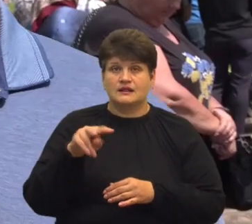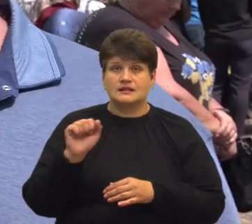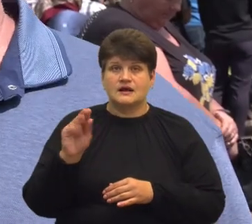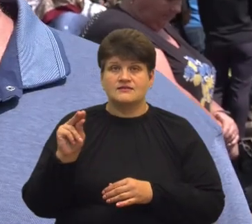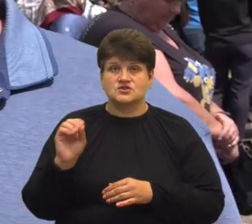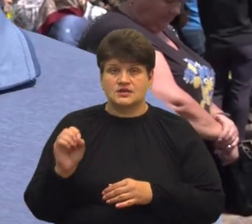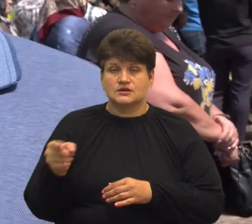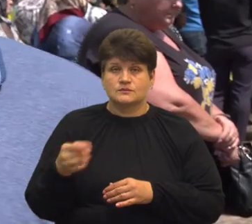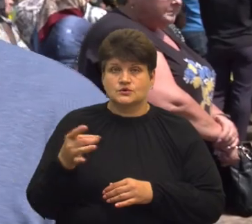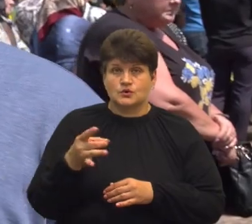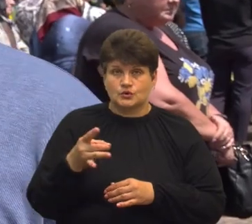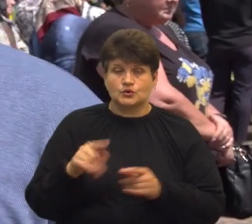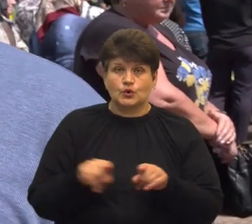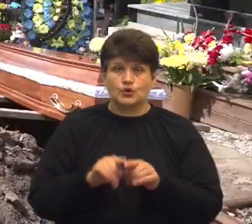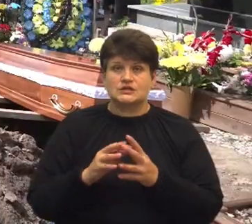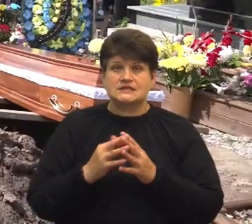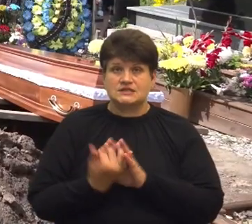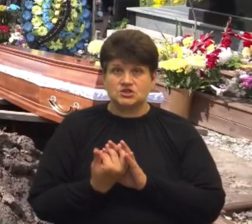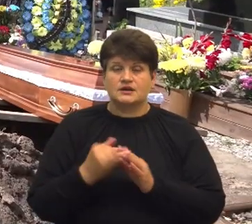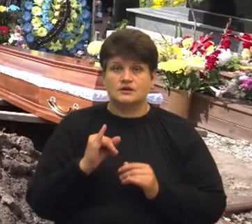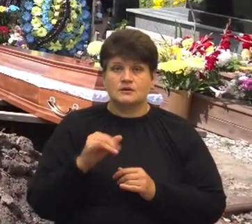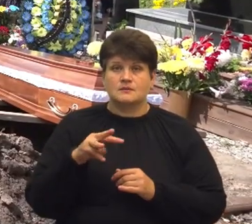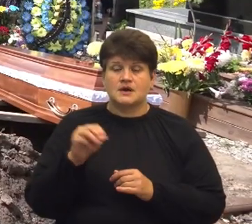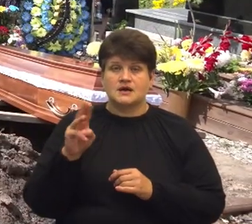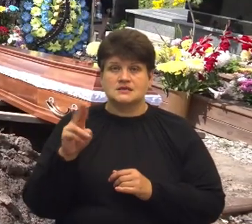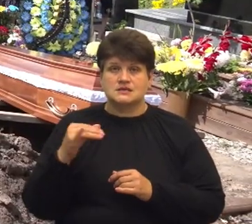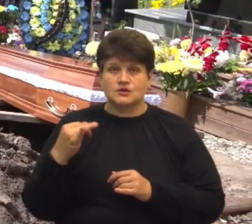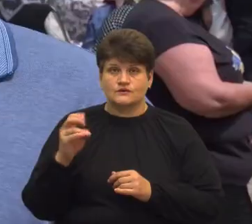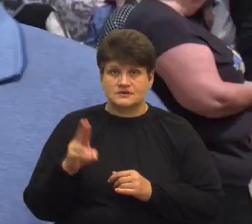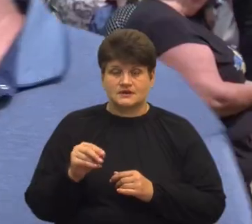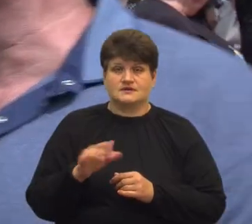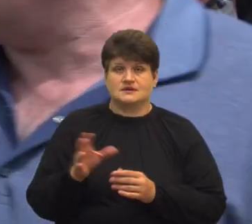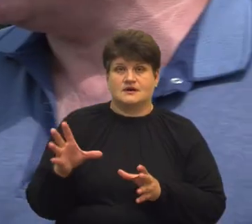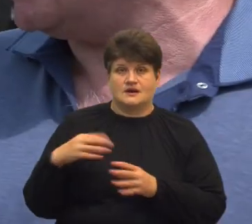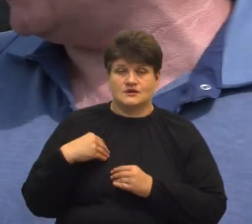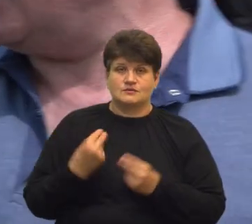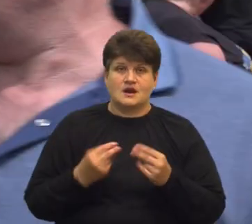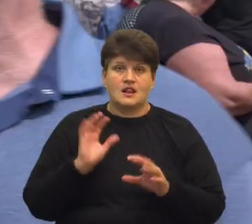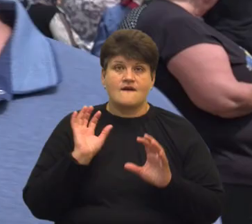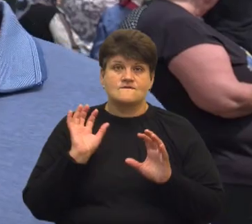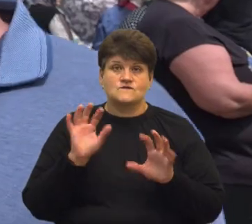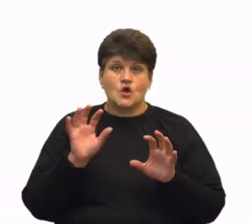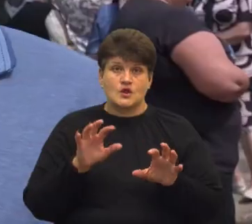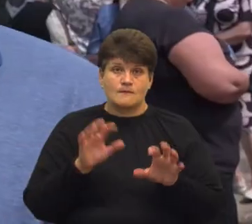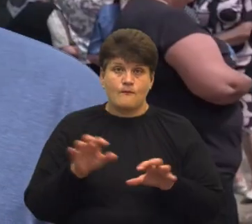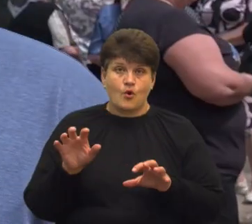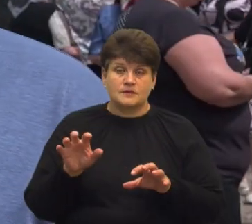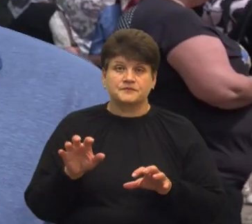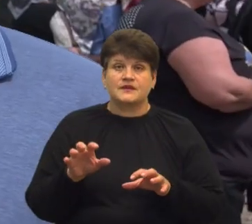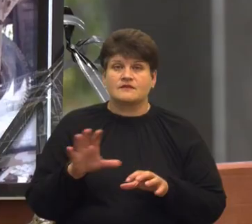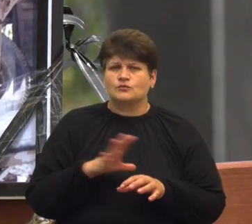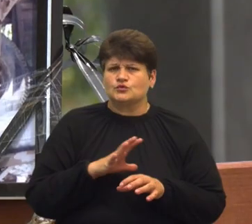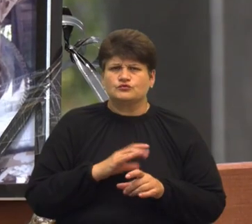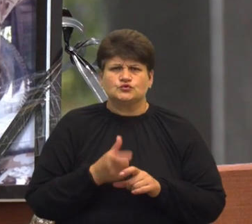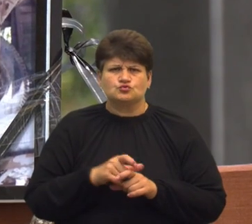району. Односельчанин Ігор Маційовський розповідає, що разом з бійцем грали у волейбол. Він особливо, кажу, нахили мав до волейболу. Він був дуже